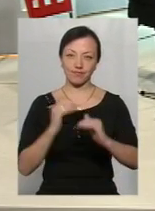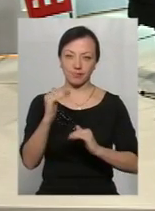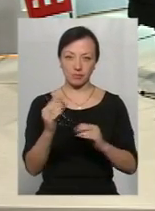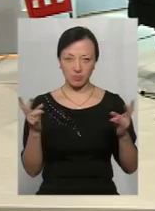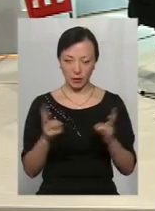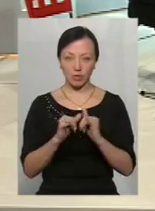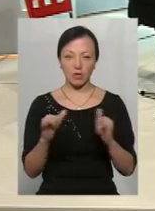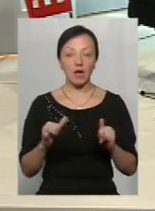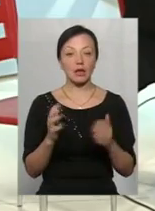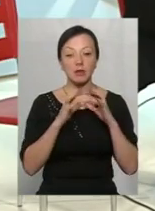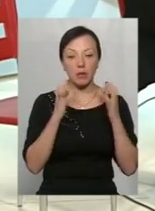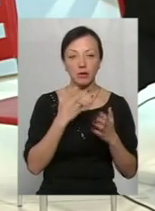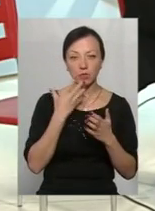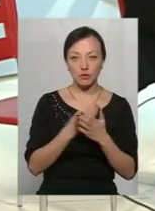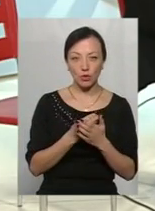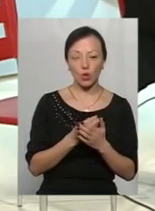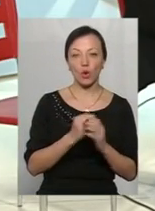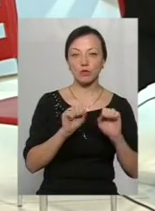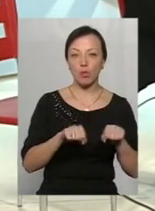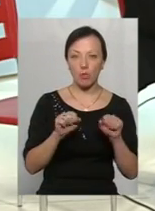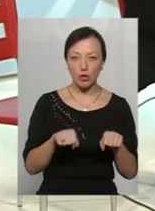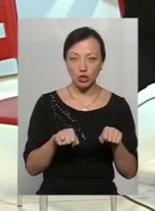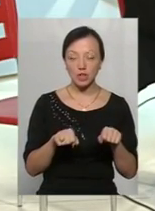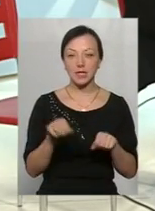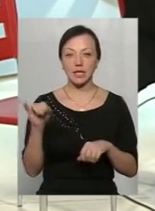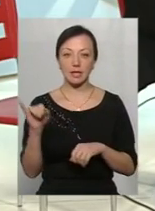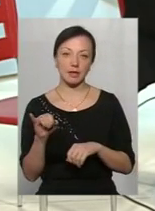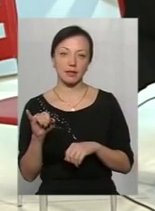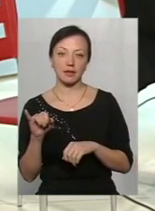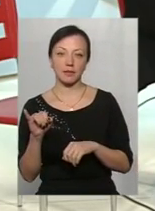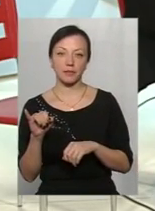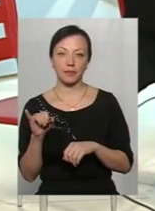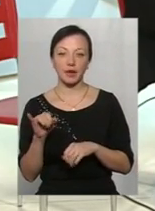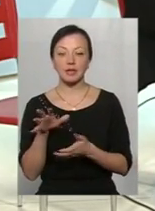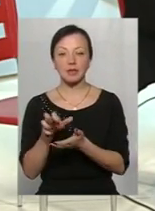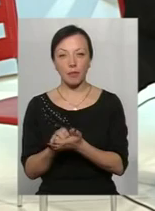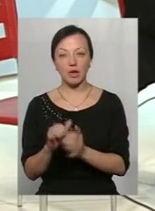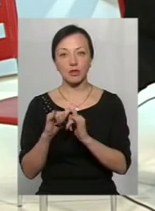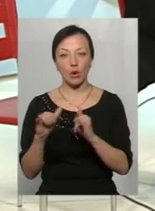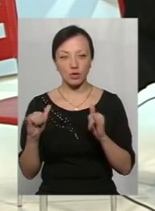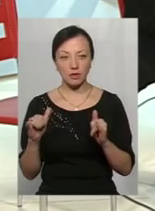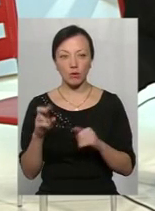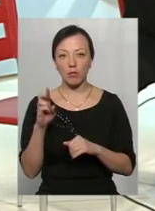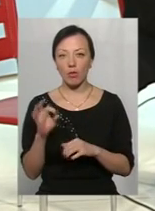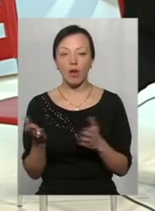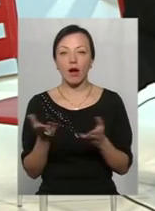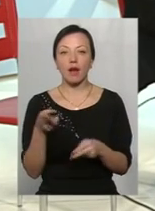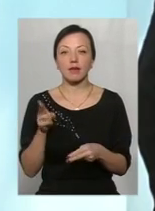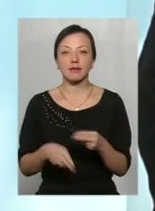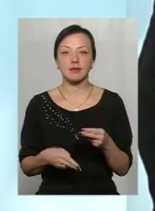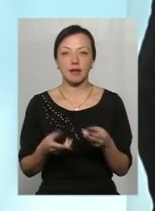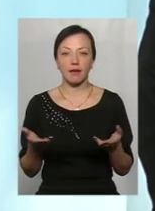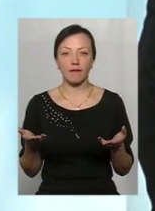свою спроможність, інституційну кадрову спроможність і займатися розвитком. Бо яка кінцева